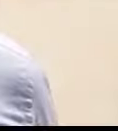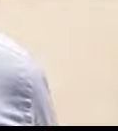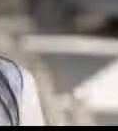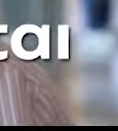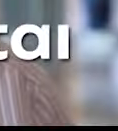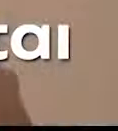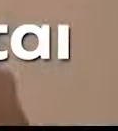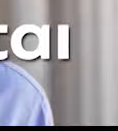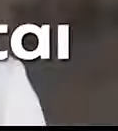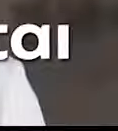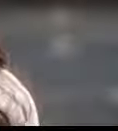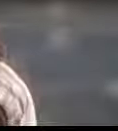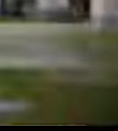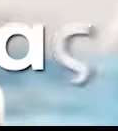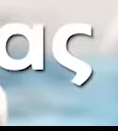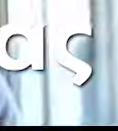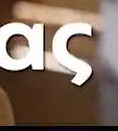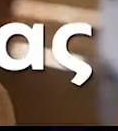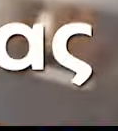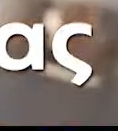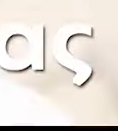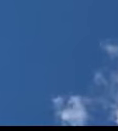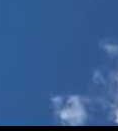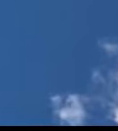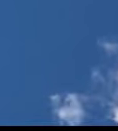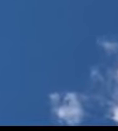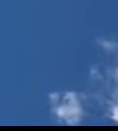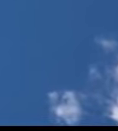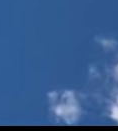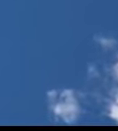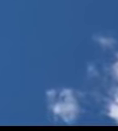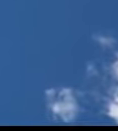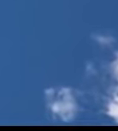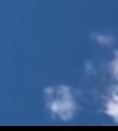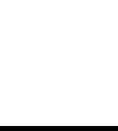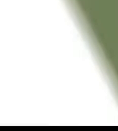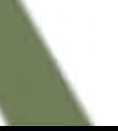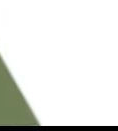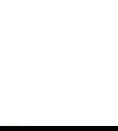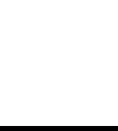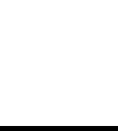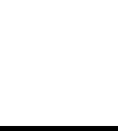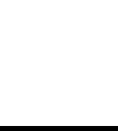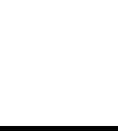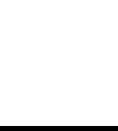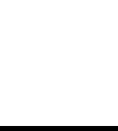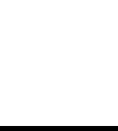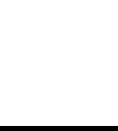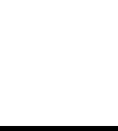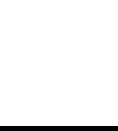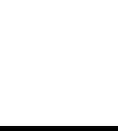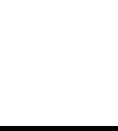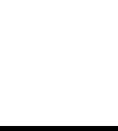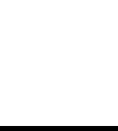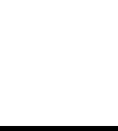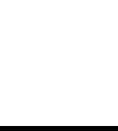ο Νίκος Χριστοδουλίδης εξύγκλης στις 10 και 30 το πρωί την ανεξάρτητη υποψηφιότητά του για την Προεδρία της Δημοκρατίας. Απίφθηνε κάλες μας η